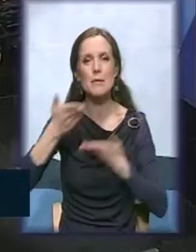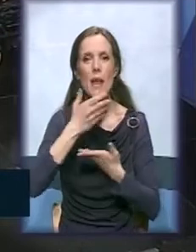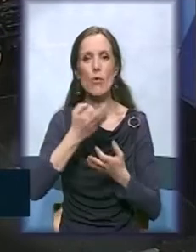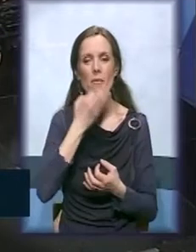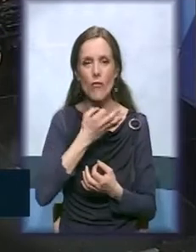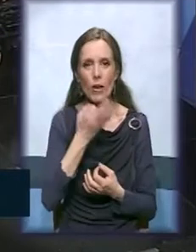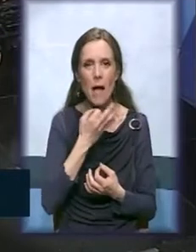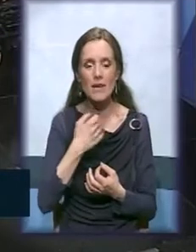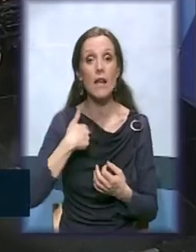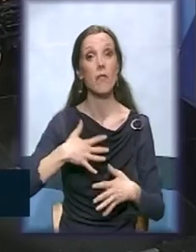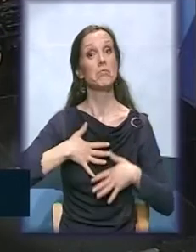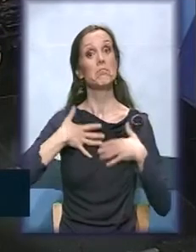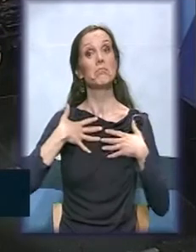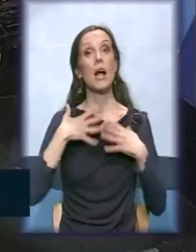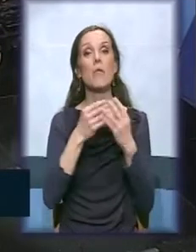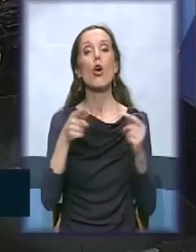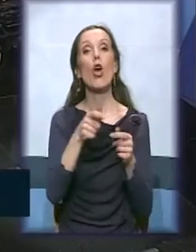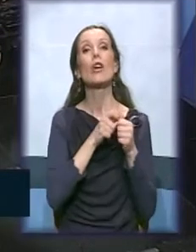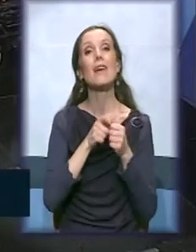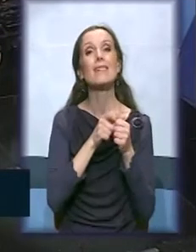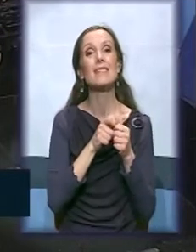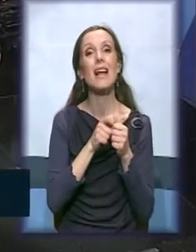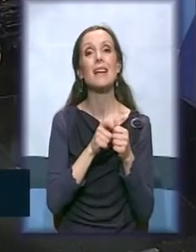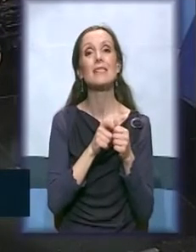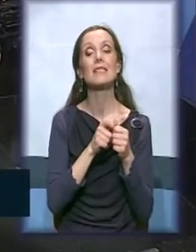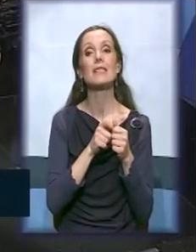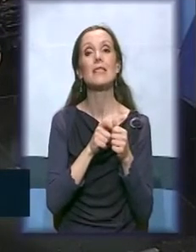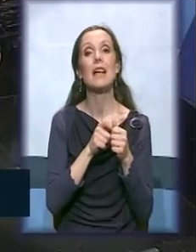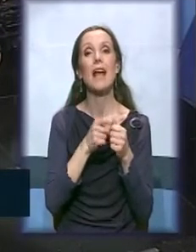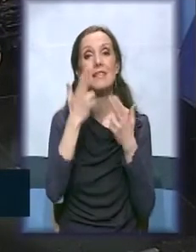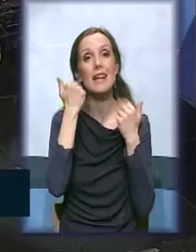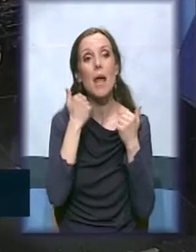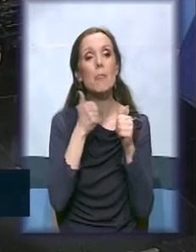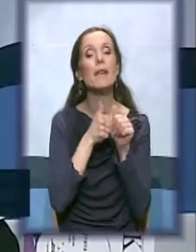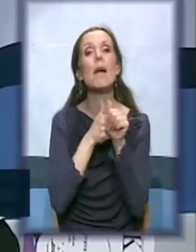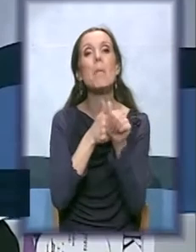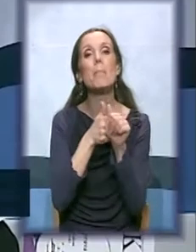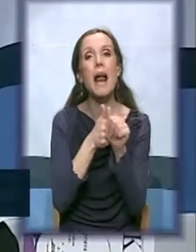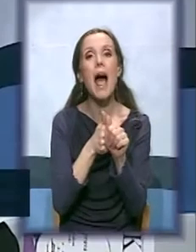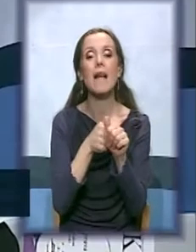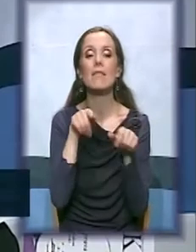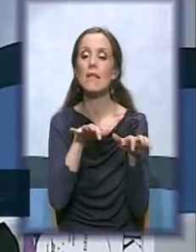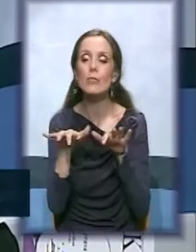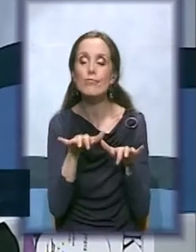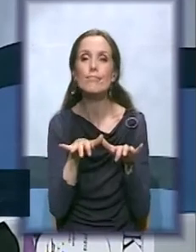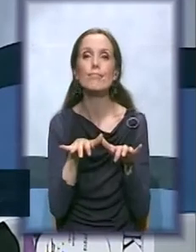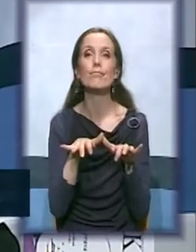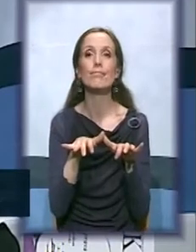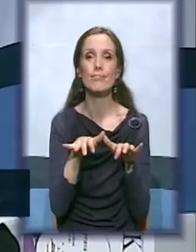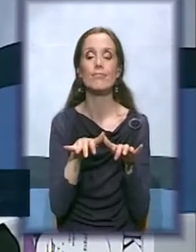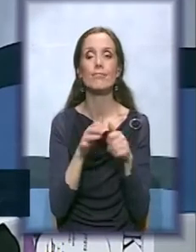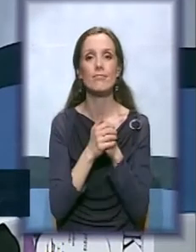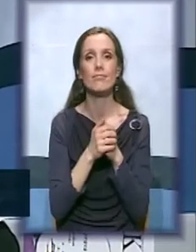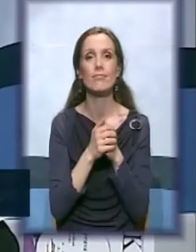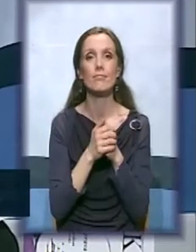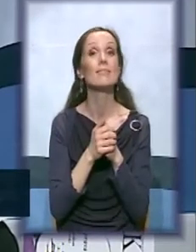obradovana sam da veći broj organizacije Slepih prati u elektronskoj formi ono što jeste zapravo način na koji nam